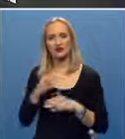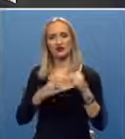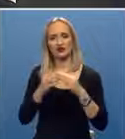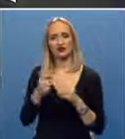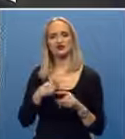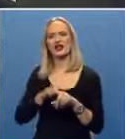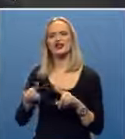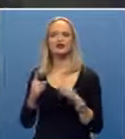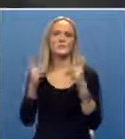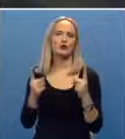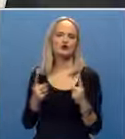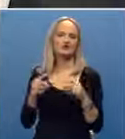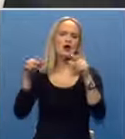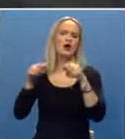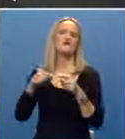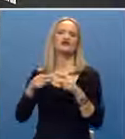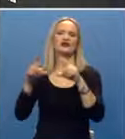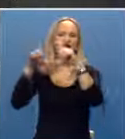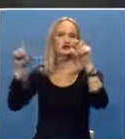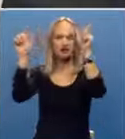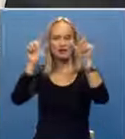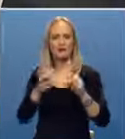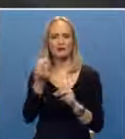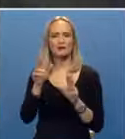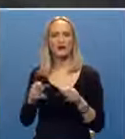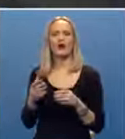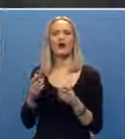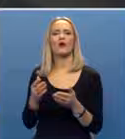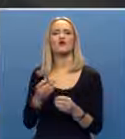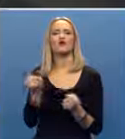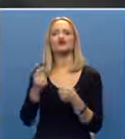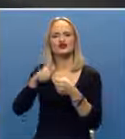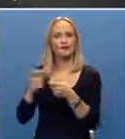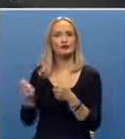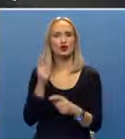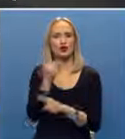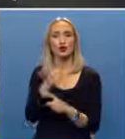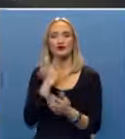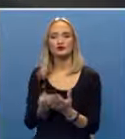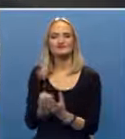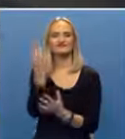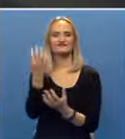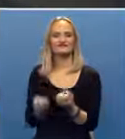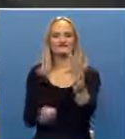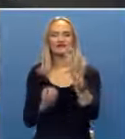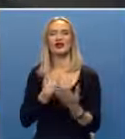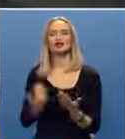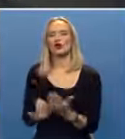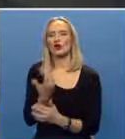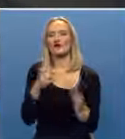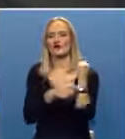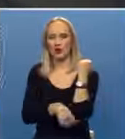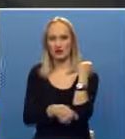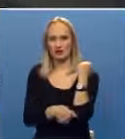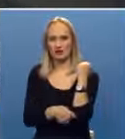različnim pozicijama u okviru institucija Republike Srpske mogla da učestvujem u donošenju odluka na osobu koji su nicali, dakle i naši novi fakulteti,